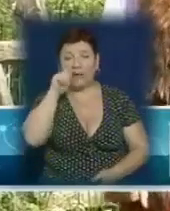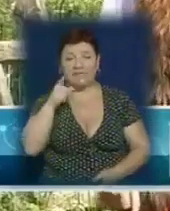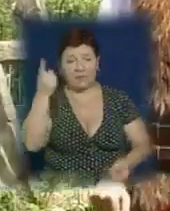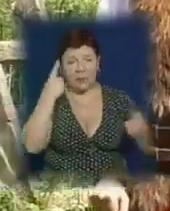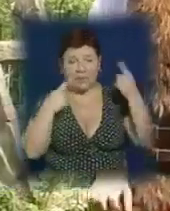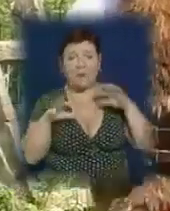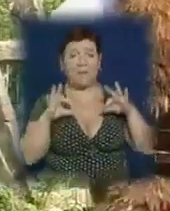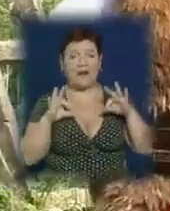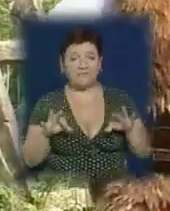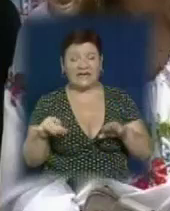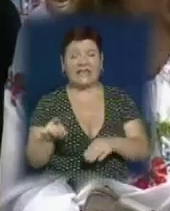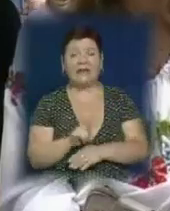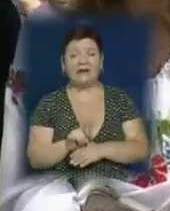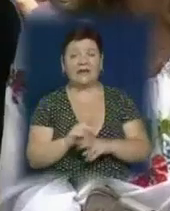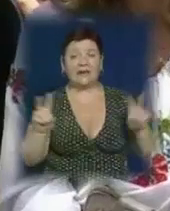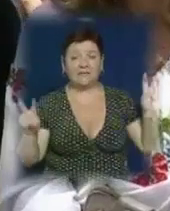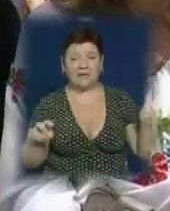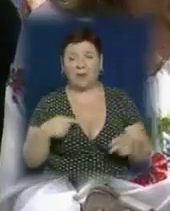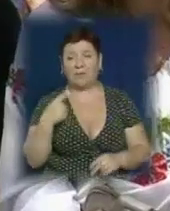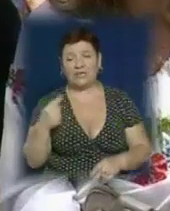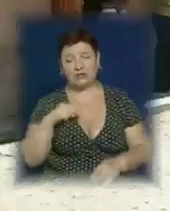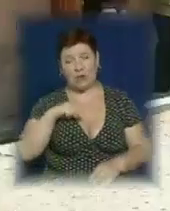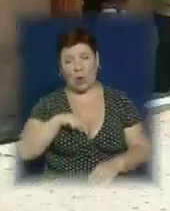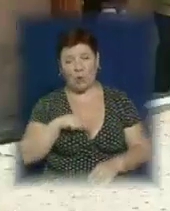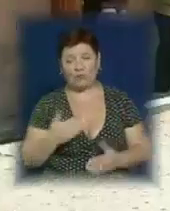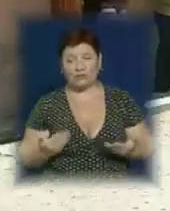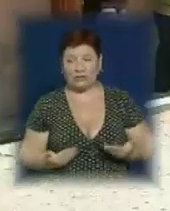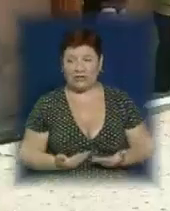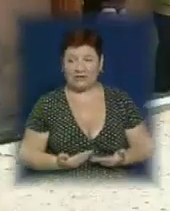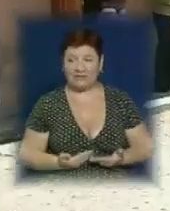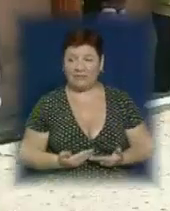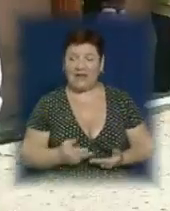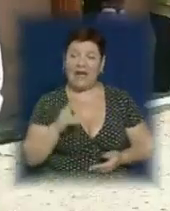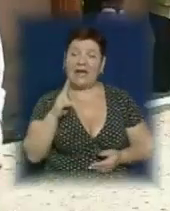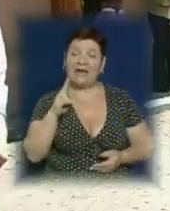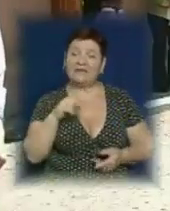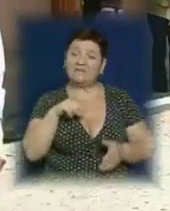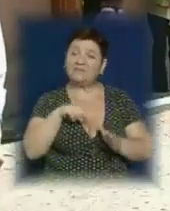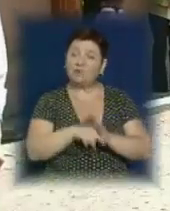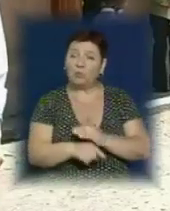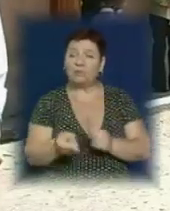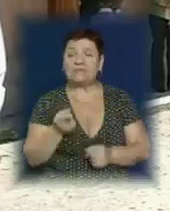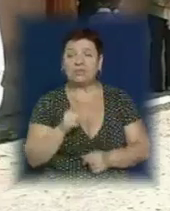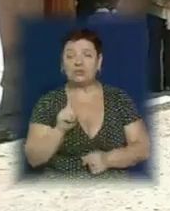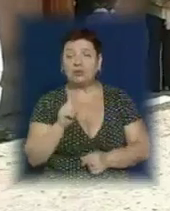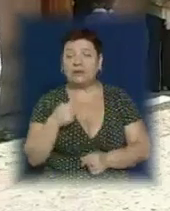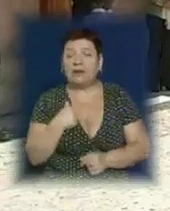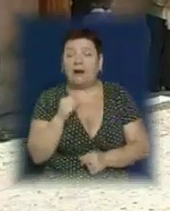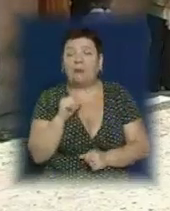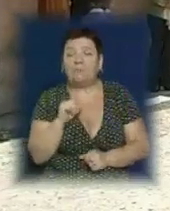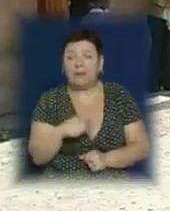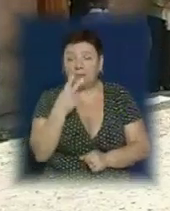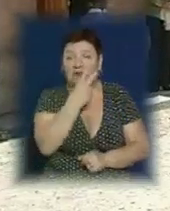і кривда». Для багатьох виконавців це перші ролі у їхньому житті. Ця роль заключається в тому, що я міг показати, що